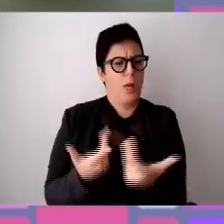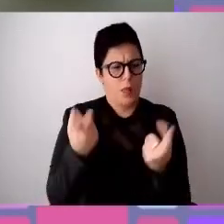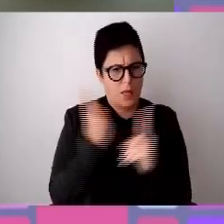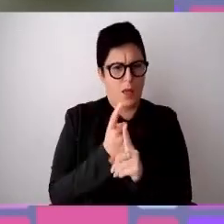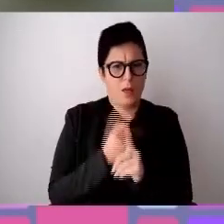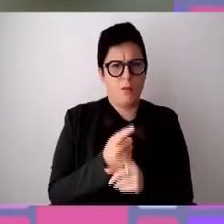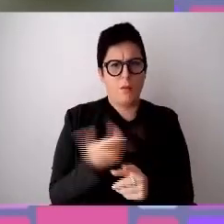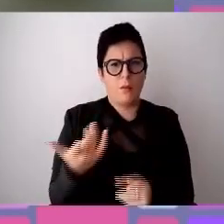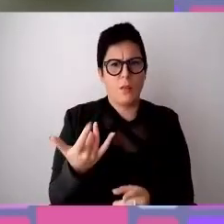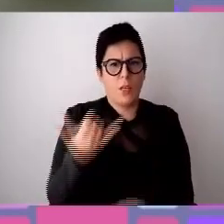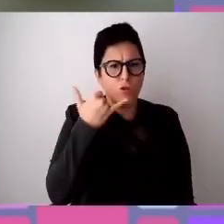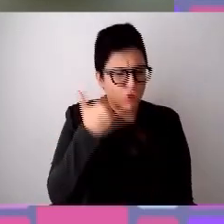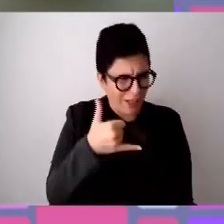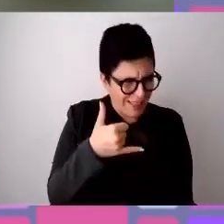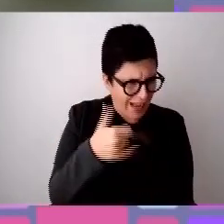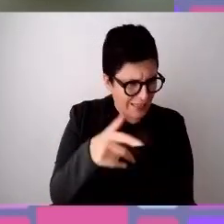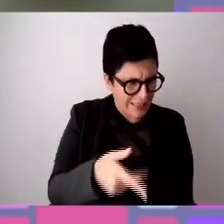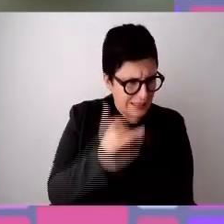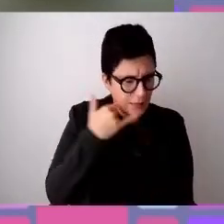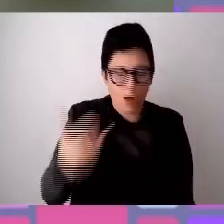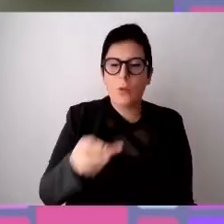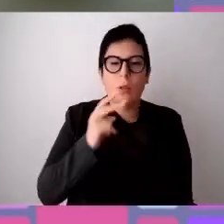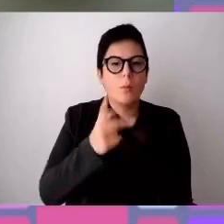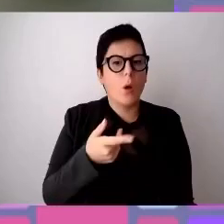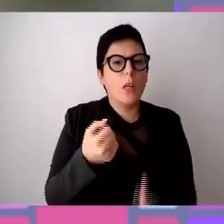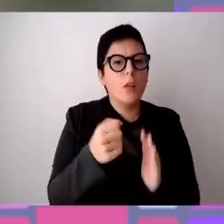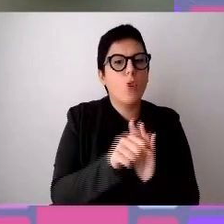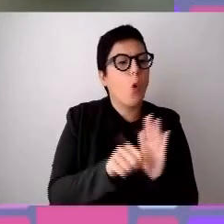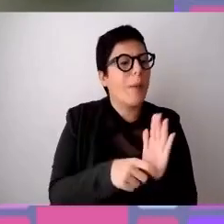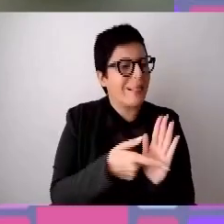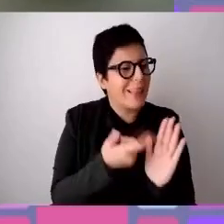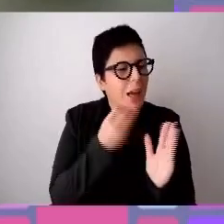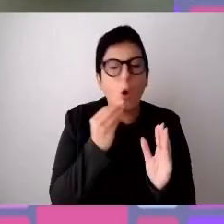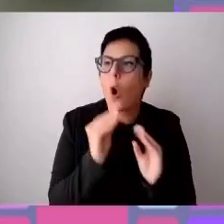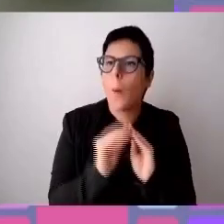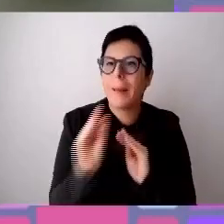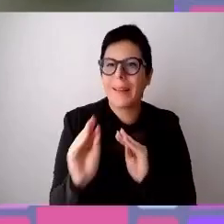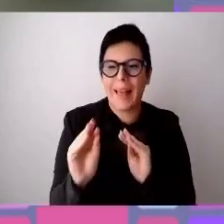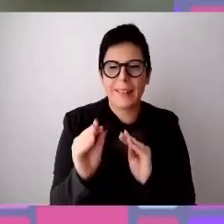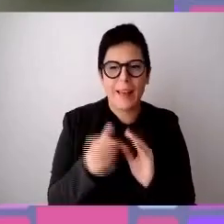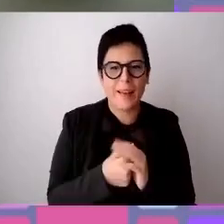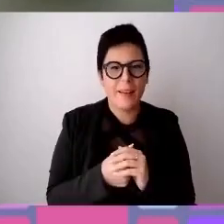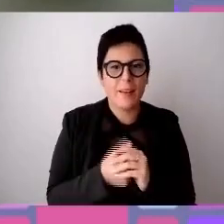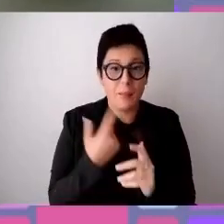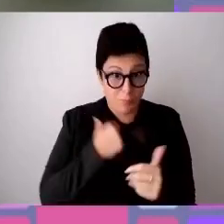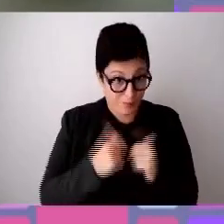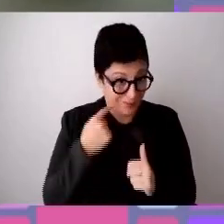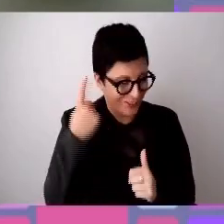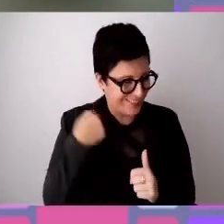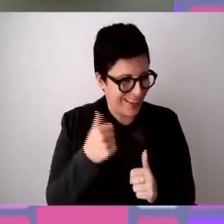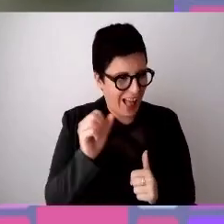centralinista, come chi ha dei documenti? Per esempio facendo il discorso di Antonia prima, quando parlava di documento non conforme all'aspetto,